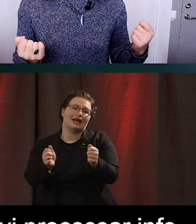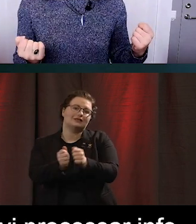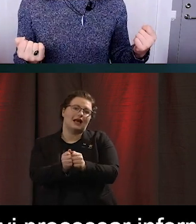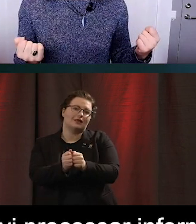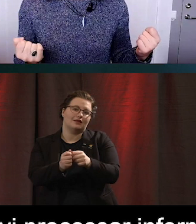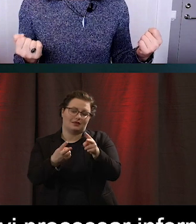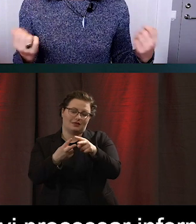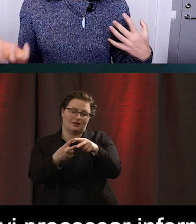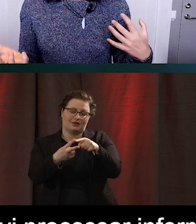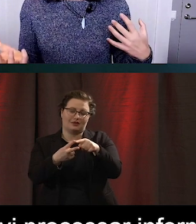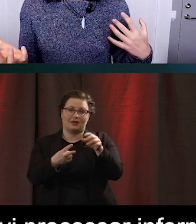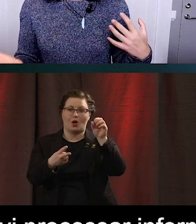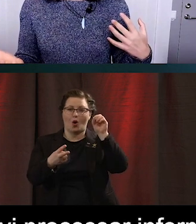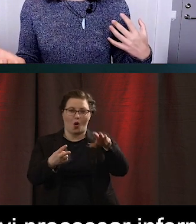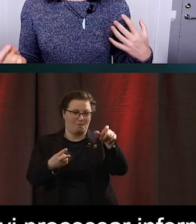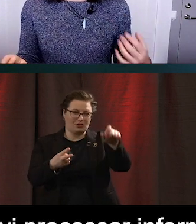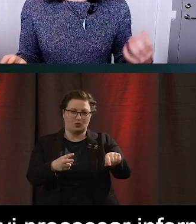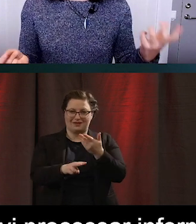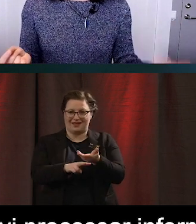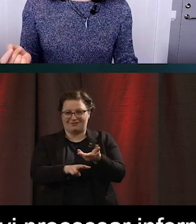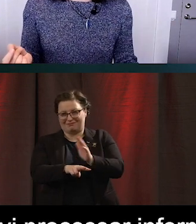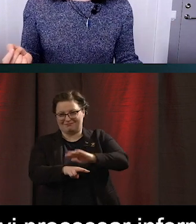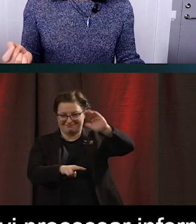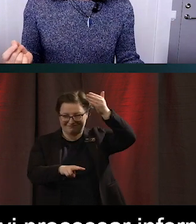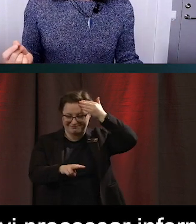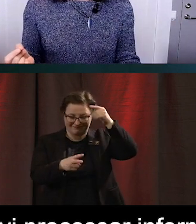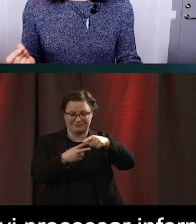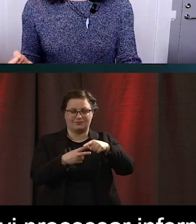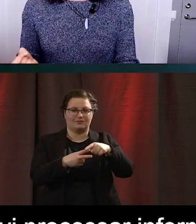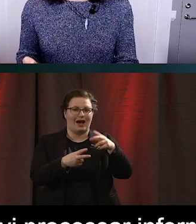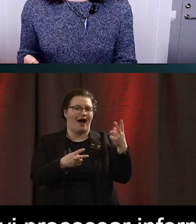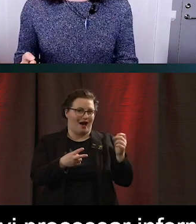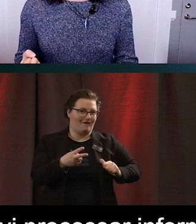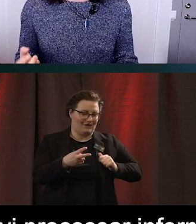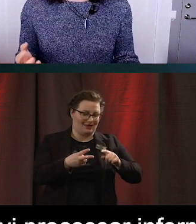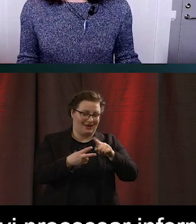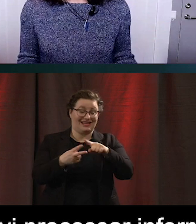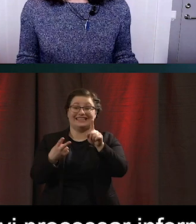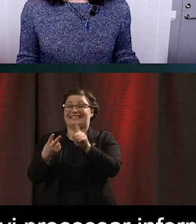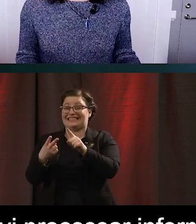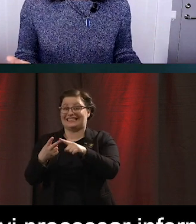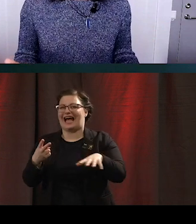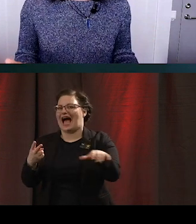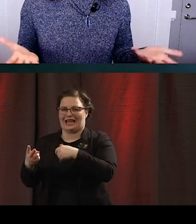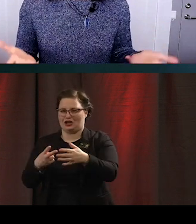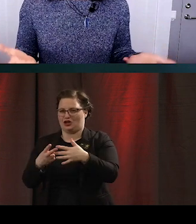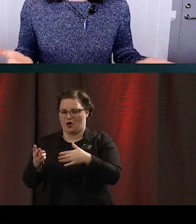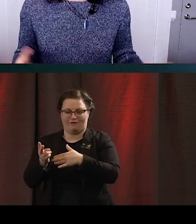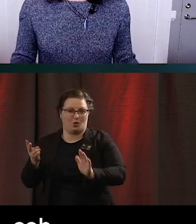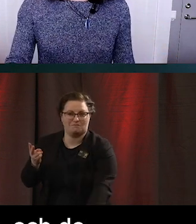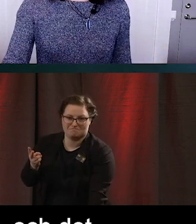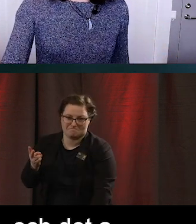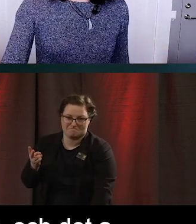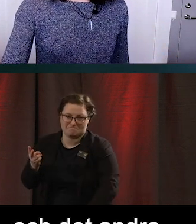dominant för folk som är erfarna och har expertis. Och den andra är någonting vi alla går igenom från barnsben när vi lär oss ta